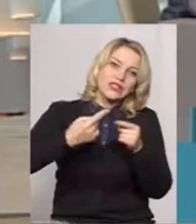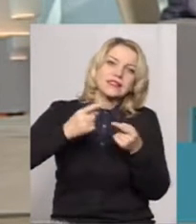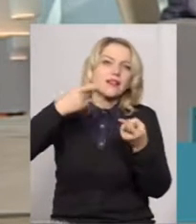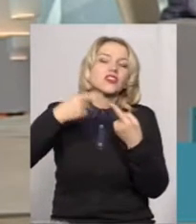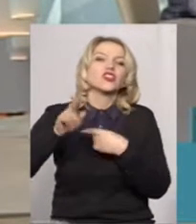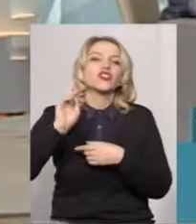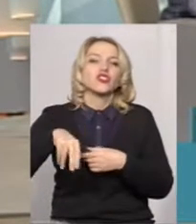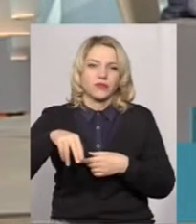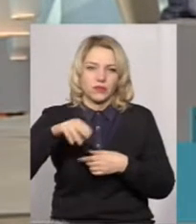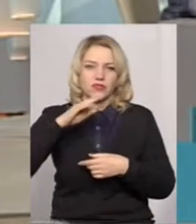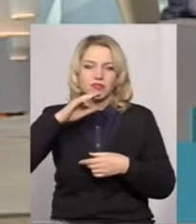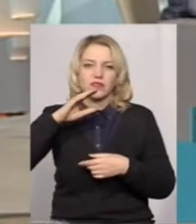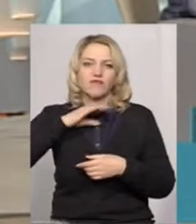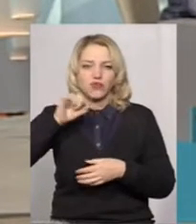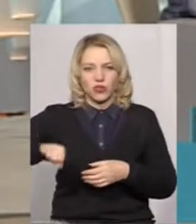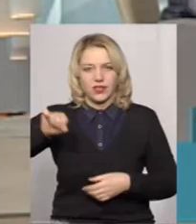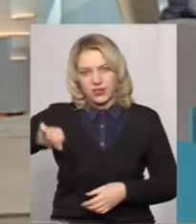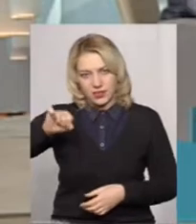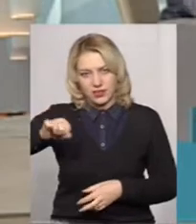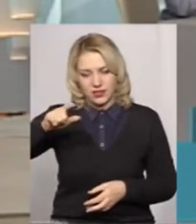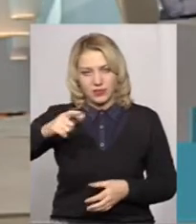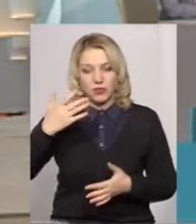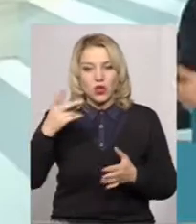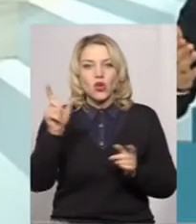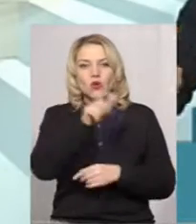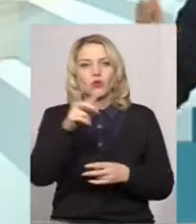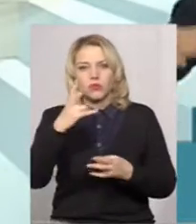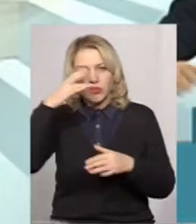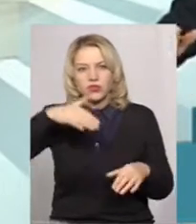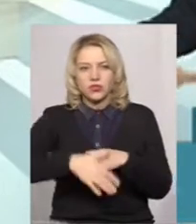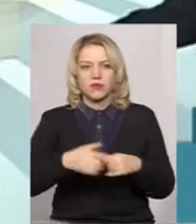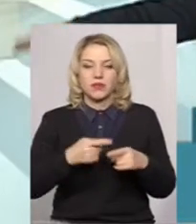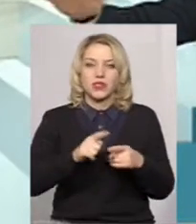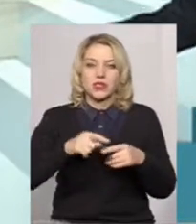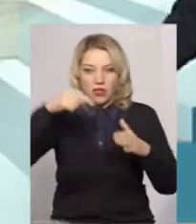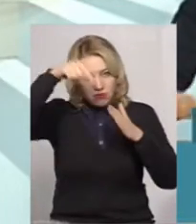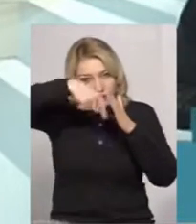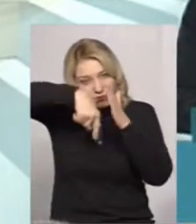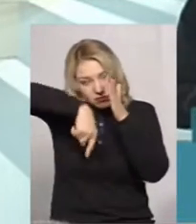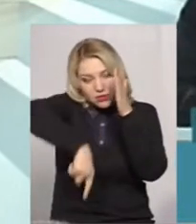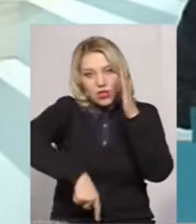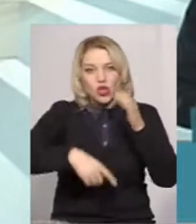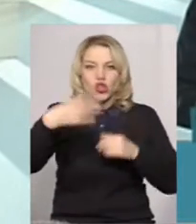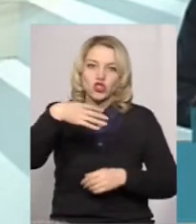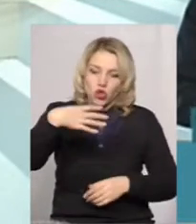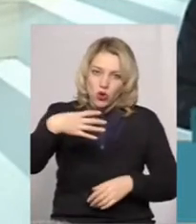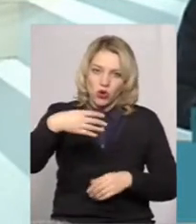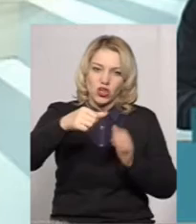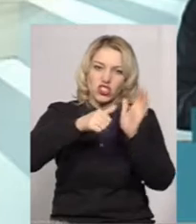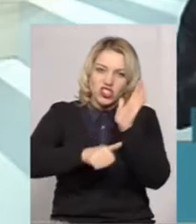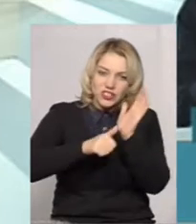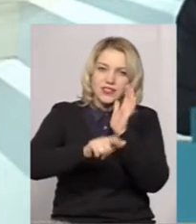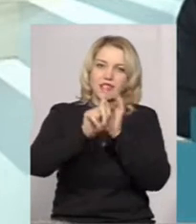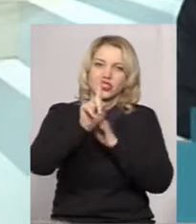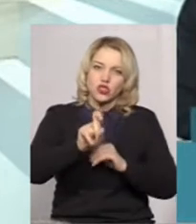хто стикалися, я думаю, що глядачі розуміють, що це мова йде по 40-60, а по декуди 100 метрів. Вода за